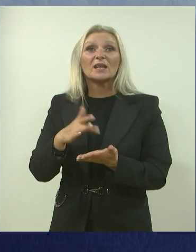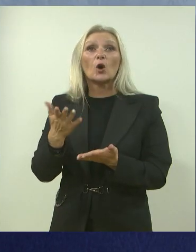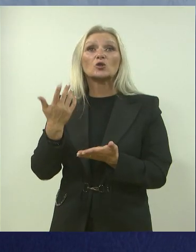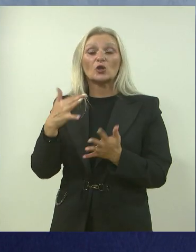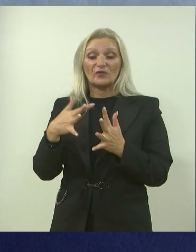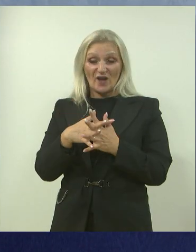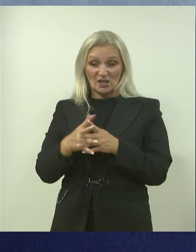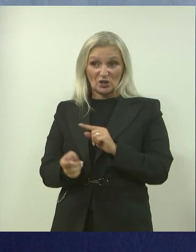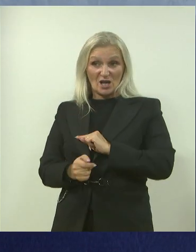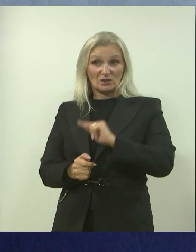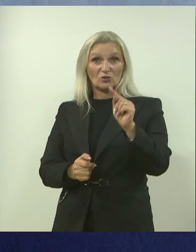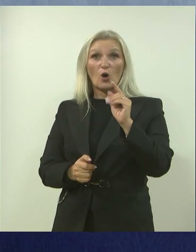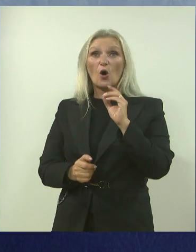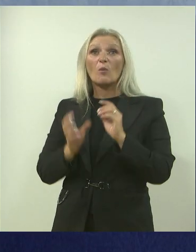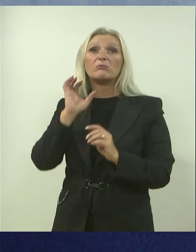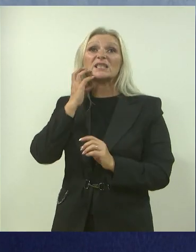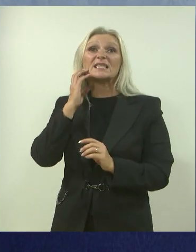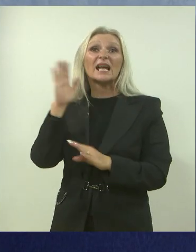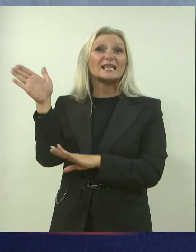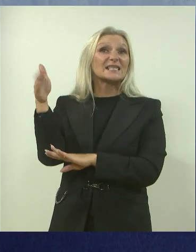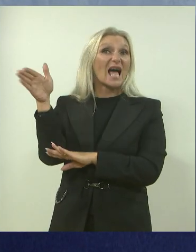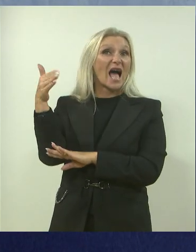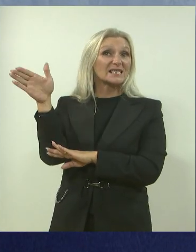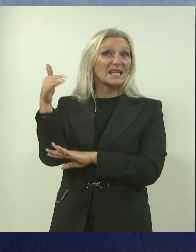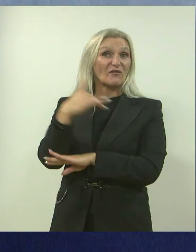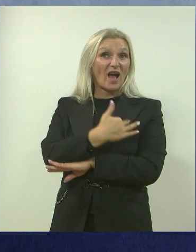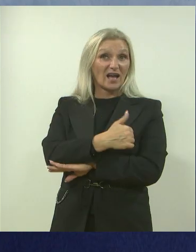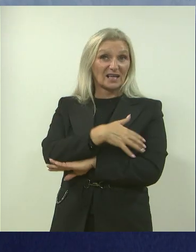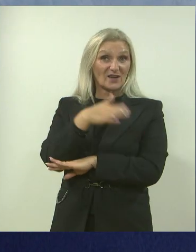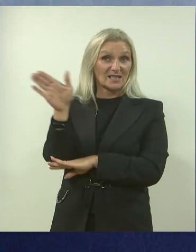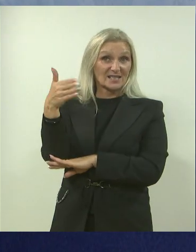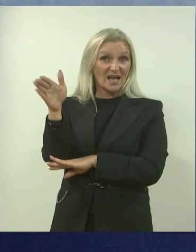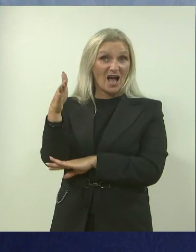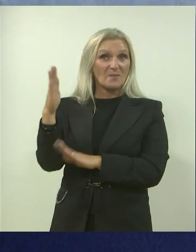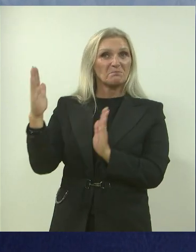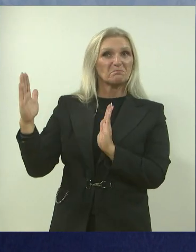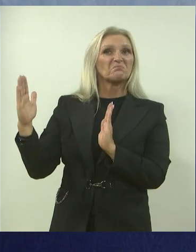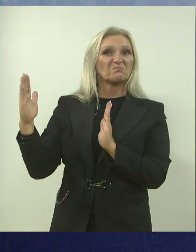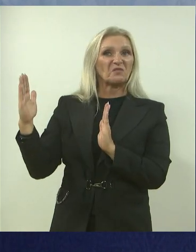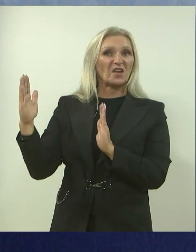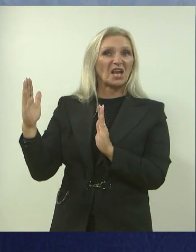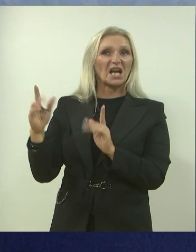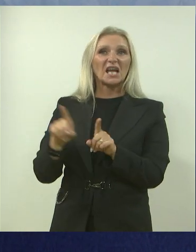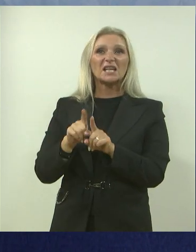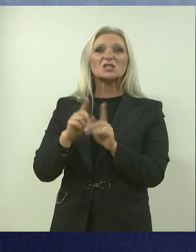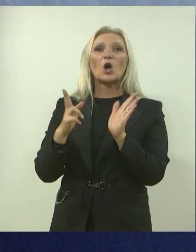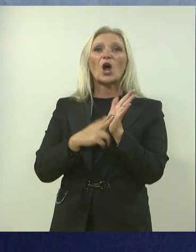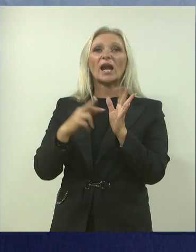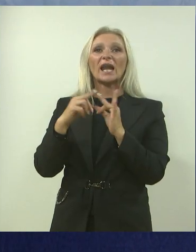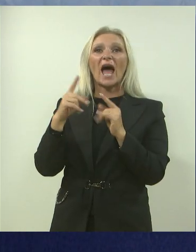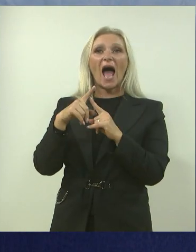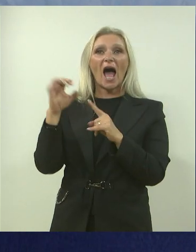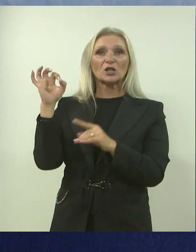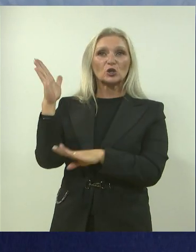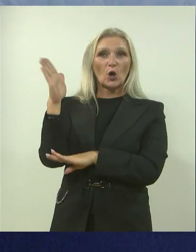put od Varaždina do Brisela je bila hrvatska zastava na biciklu, lijepe veličine, zajedno sa NATOvom zastavom, gdje